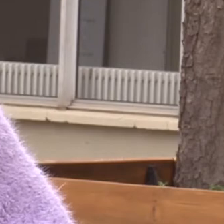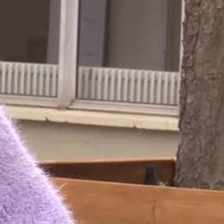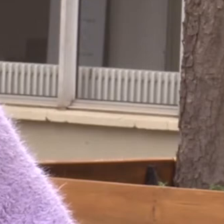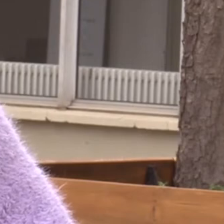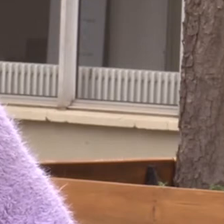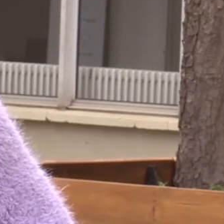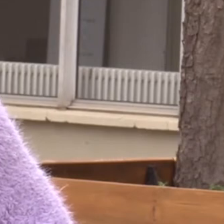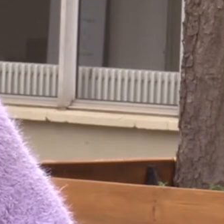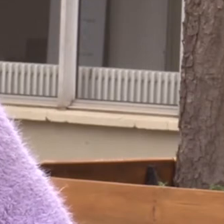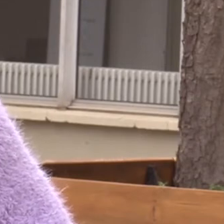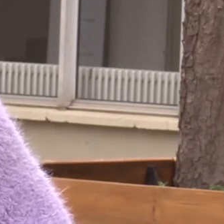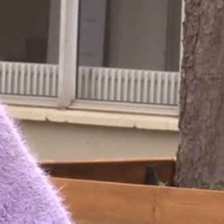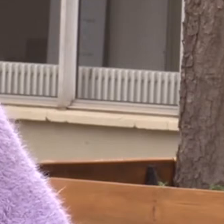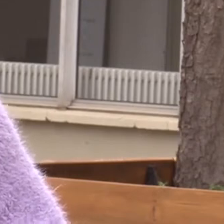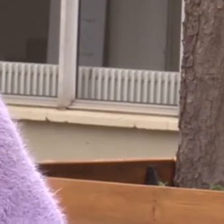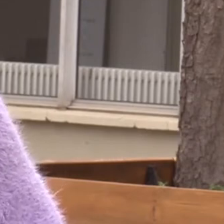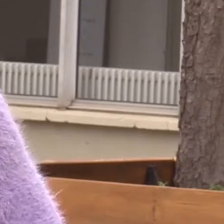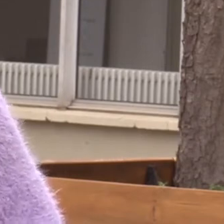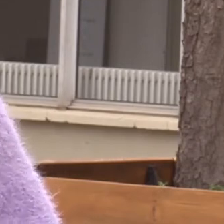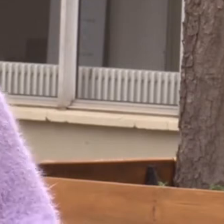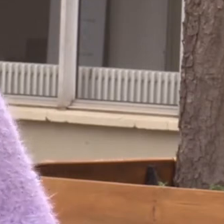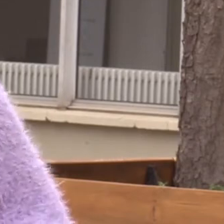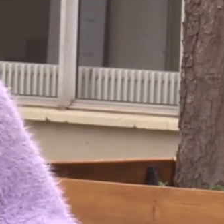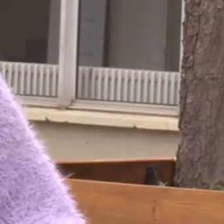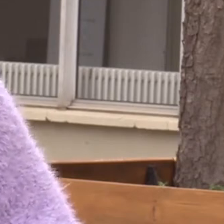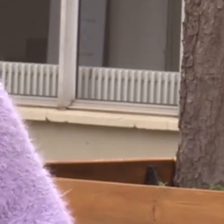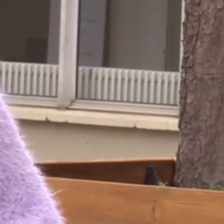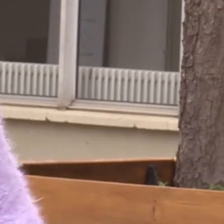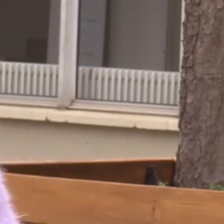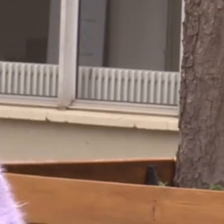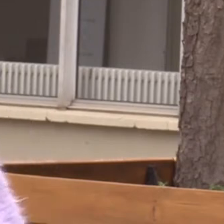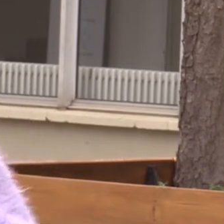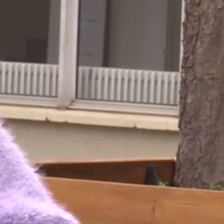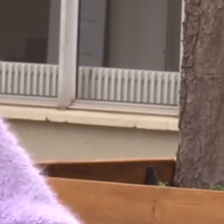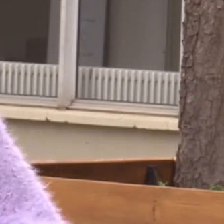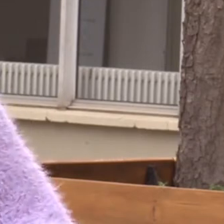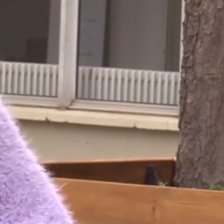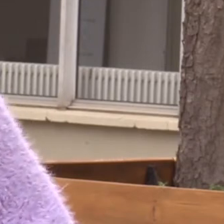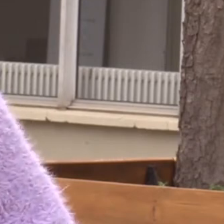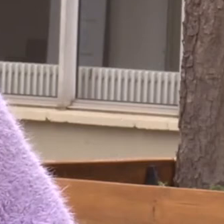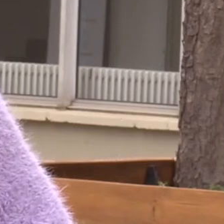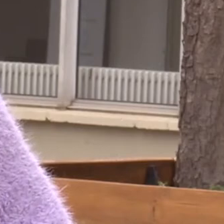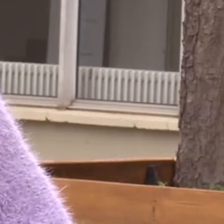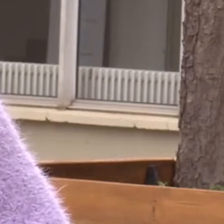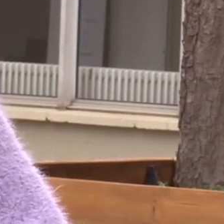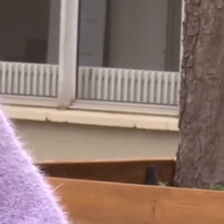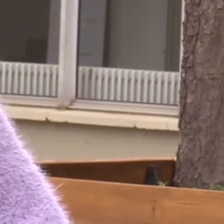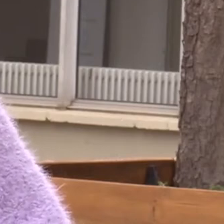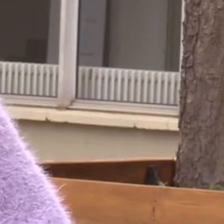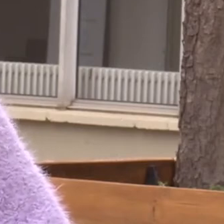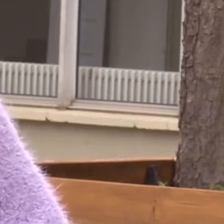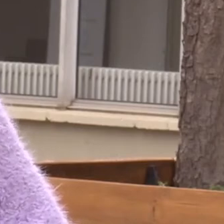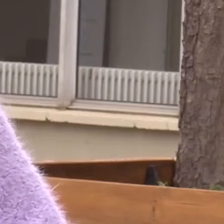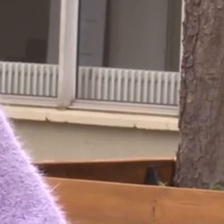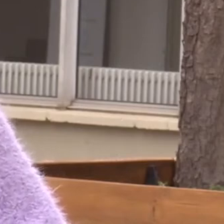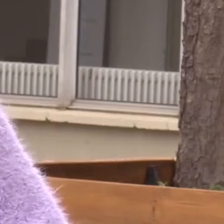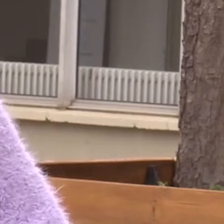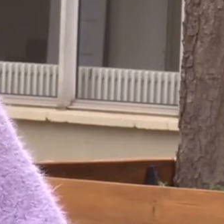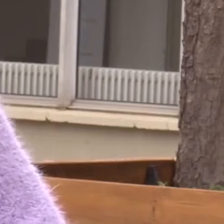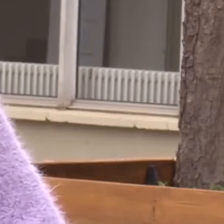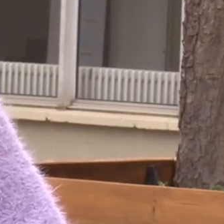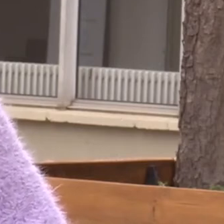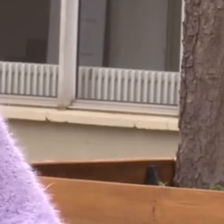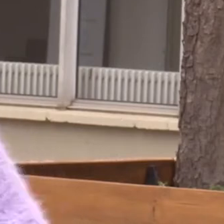el que hem pogut fer com moltes, fins i amics, de poder contar amb elles, de saber que ens van a cuidar, de